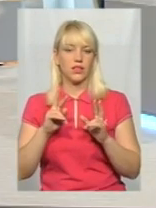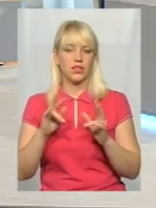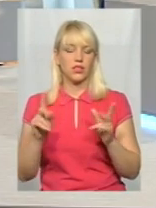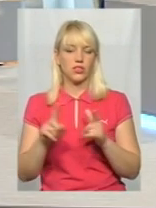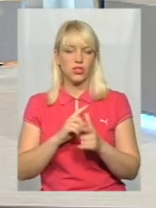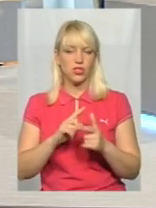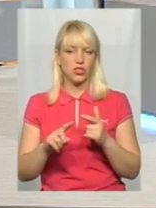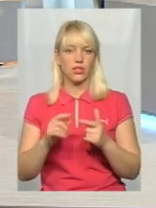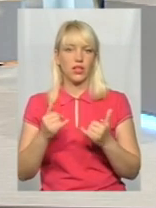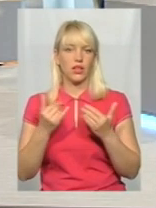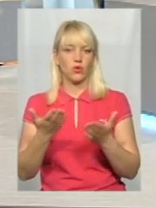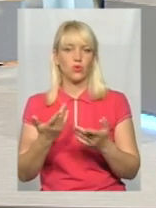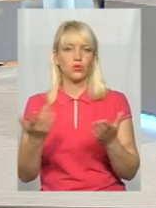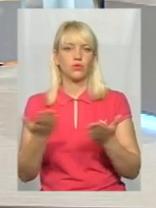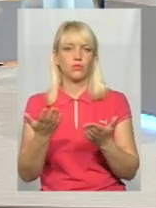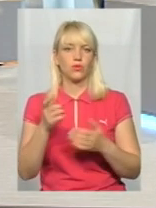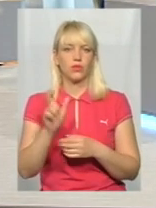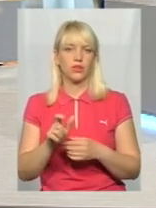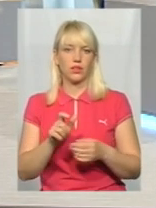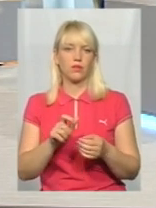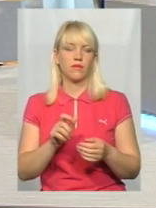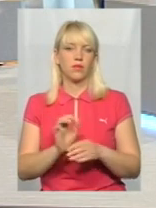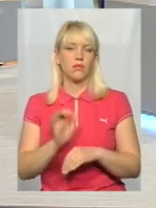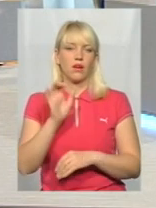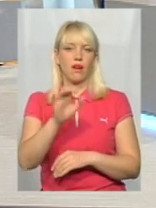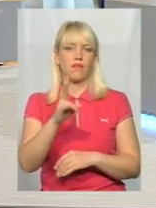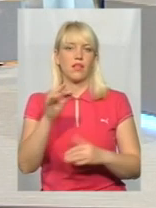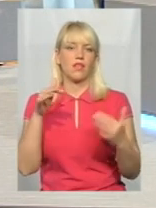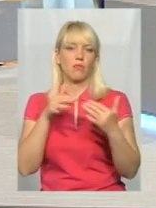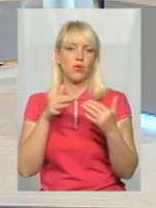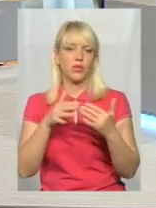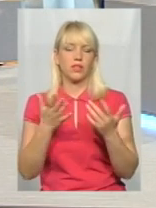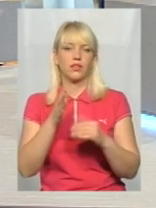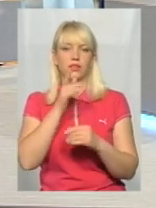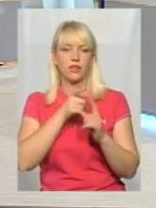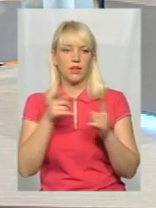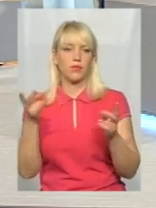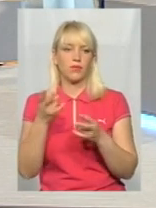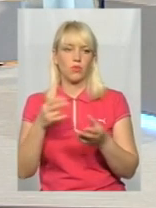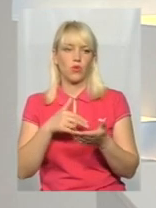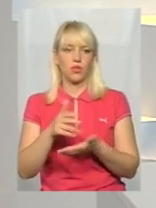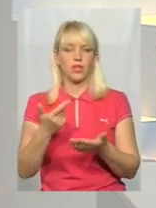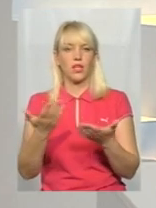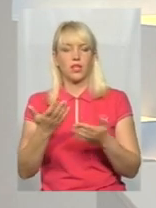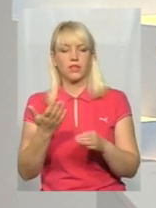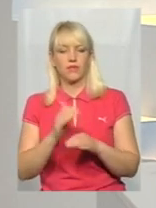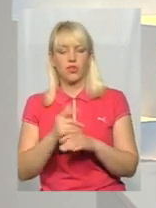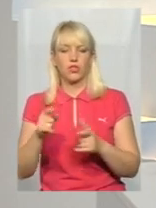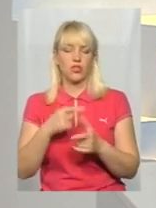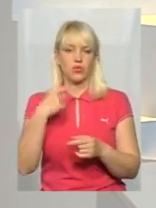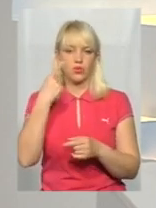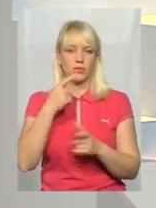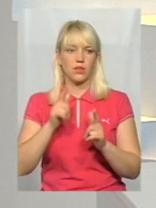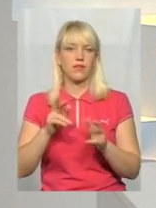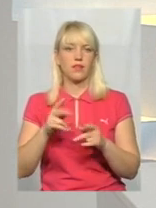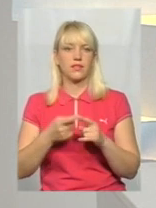щоб людини відправили на передову, який термін має пройти або якимось фактом, чи це через особисте погодження, як